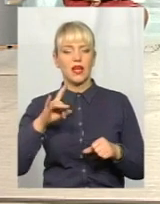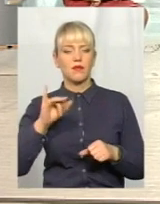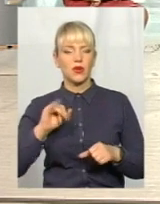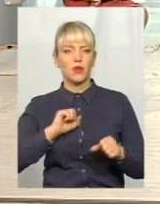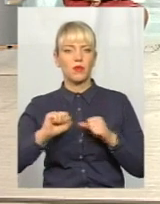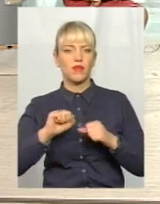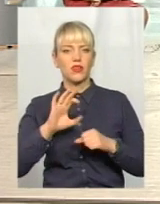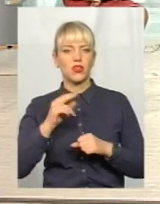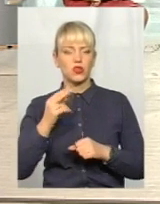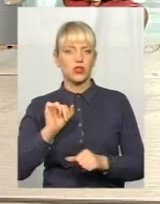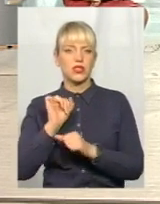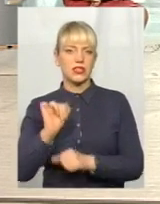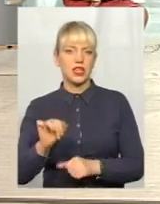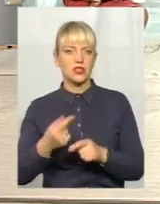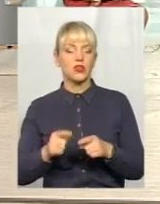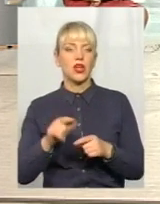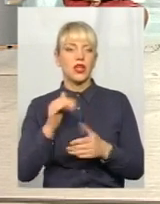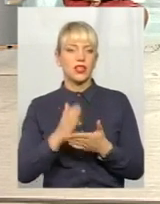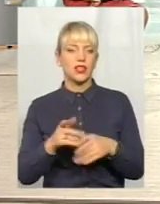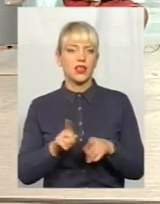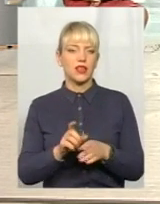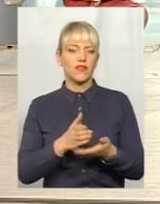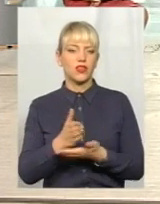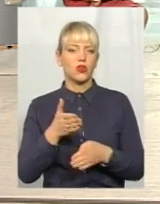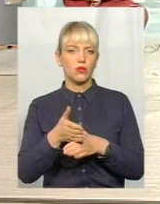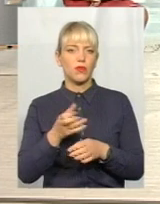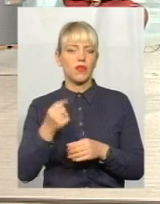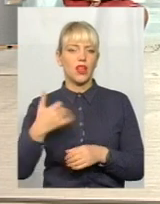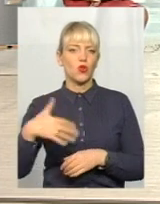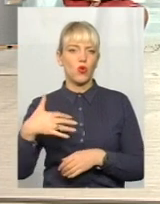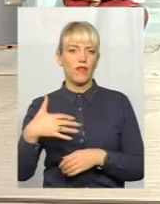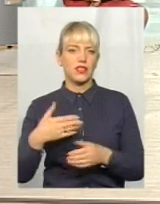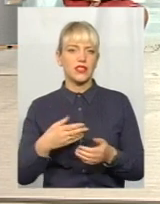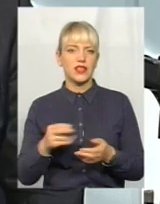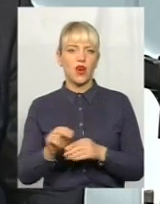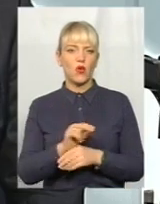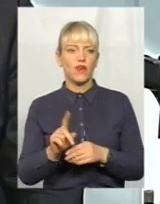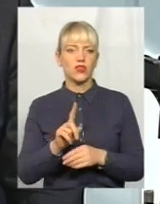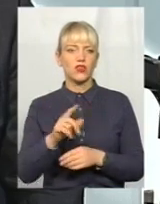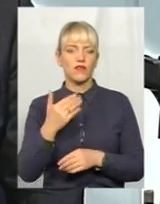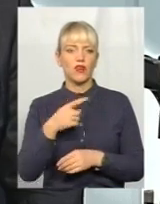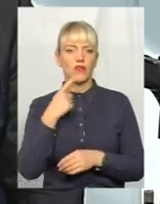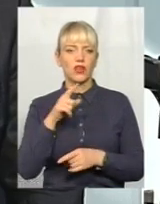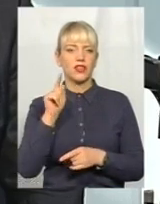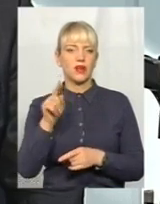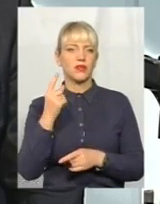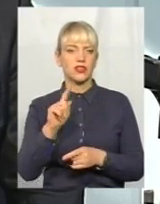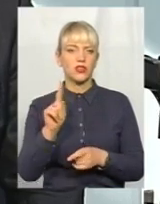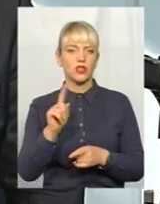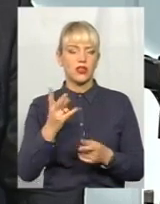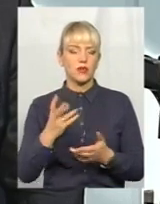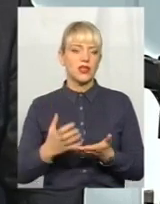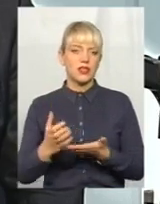захисту і, звичайно, що є такі види допомоги на дороговартісне лікування, те, що ви говорили. Єдине, що там потрібен, звичайно,